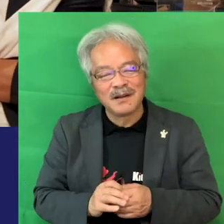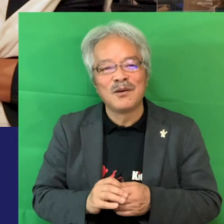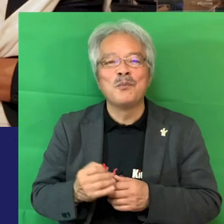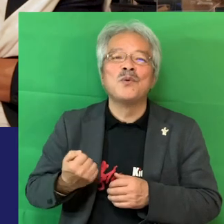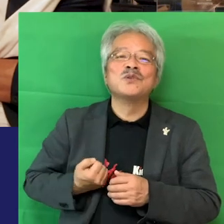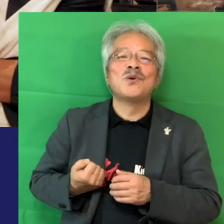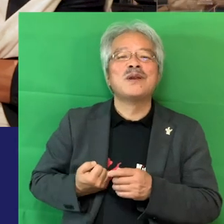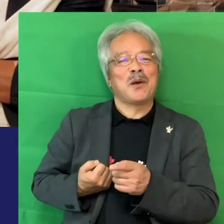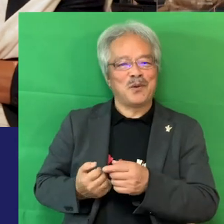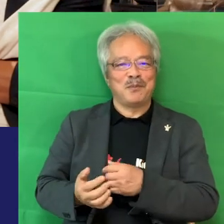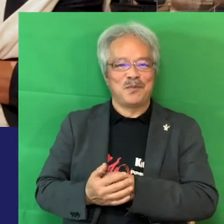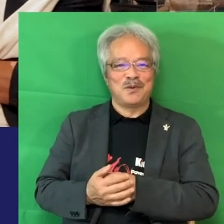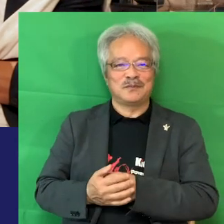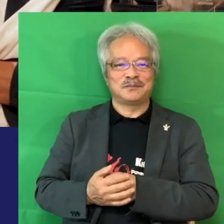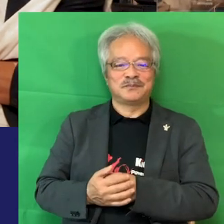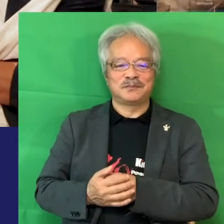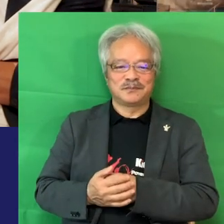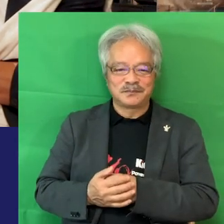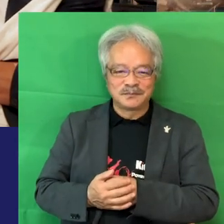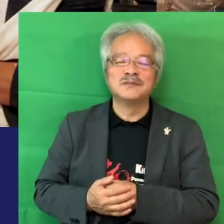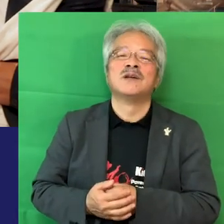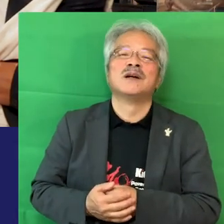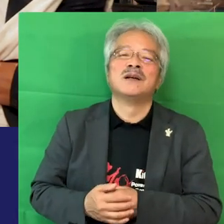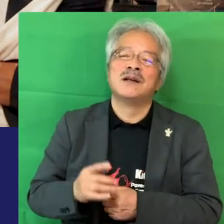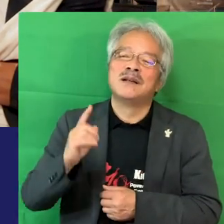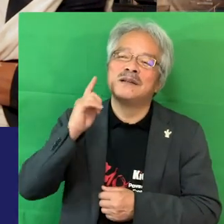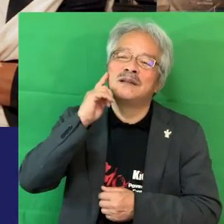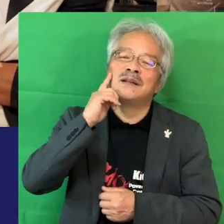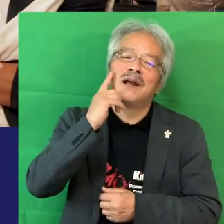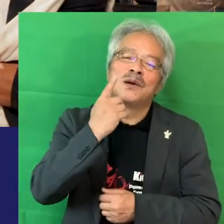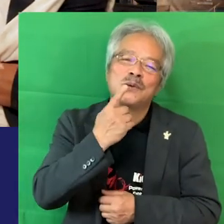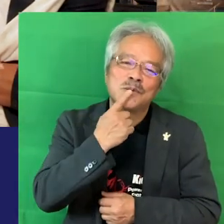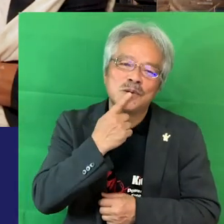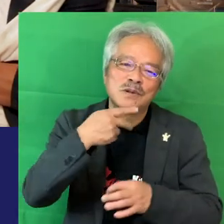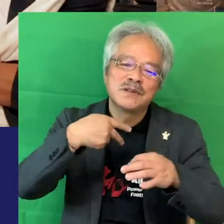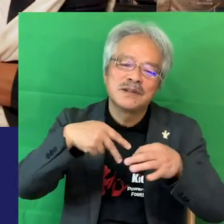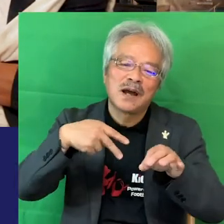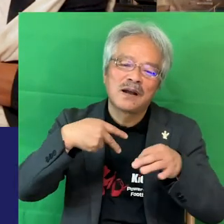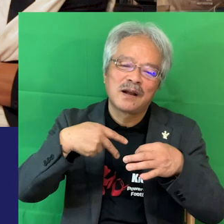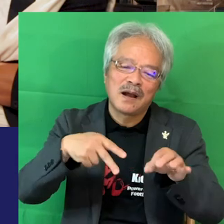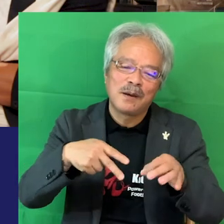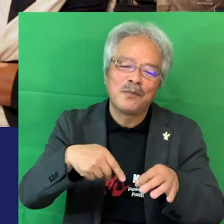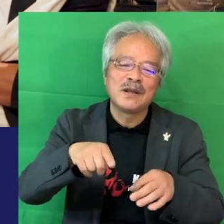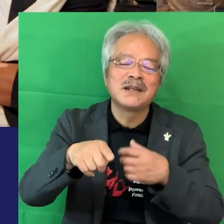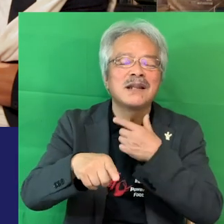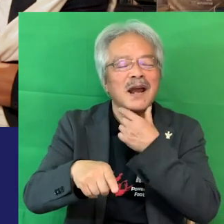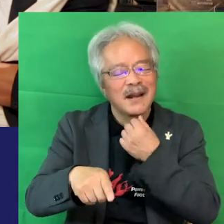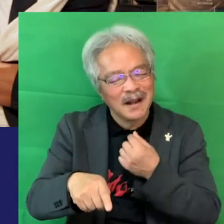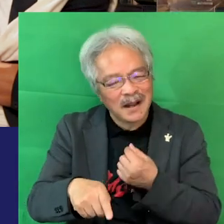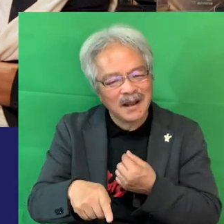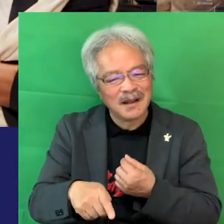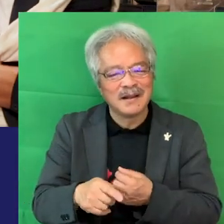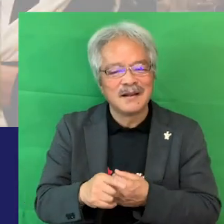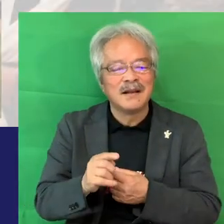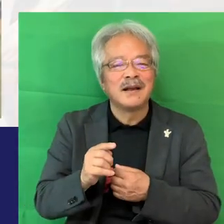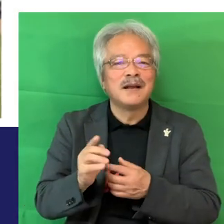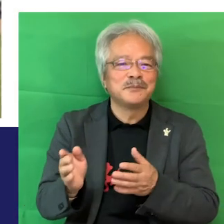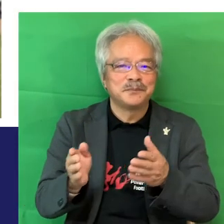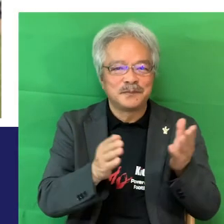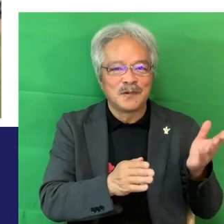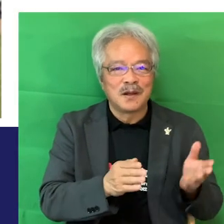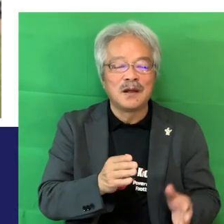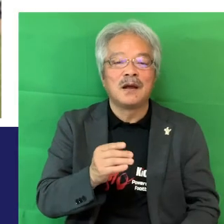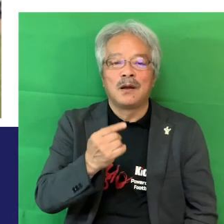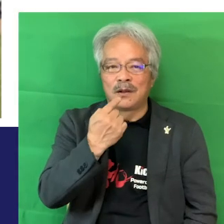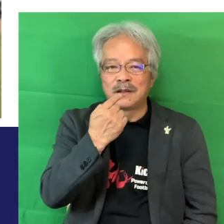へぇフサッカーも行きたいな私さすごいあの感動したのこれ